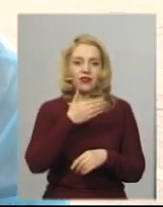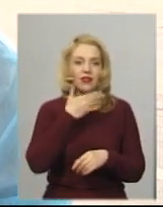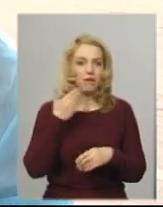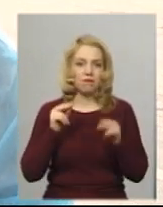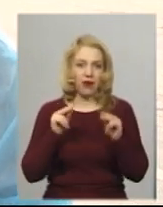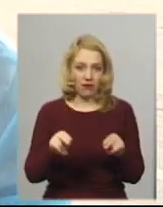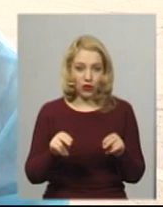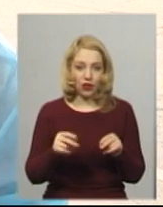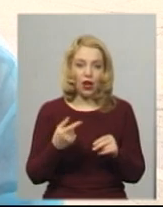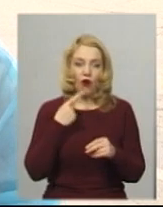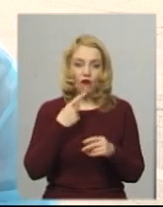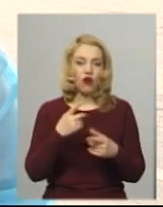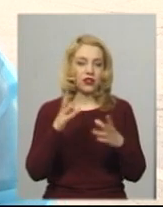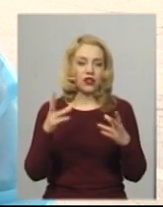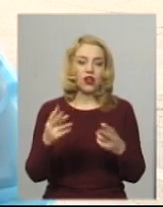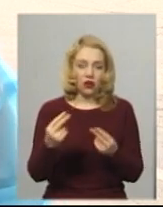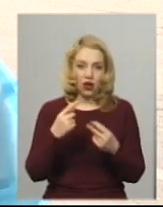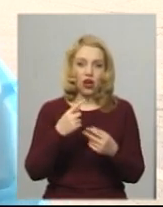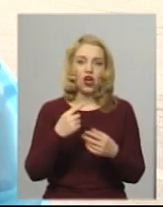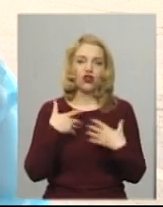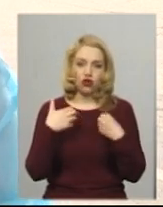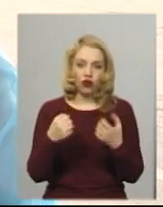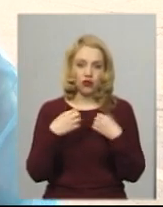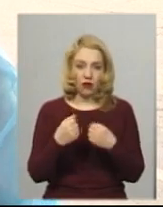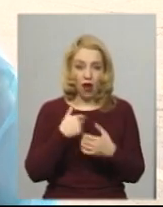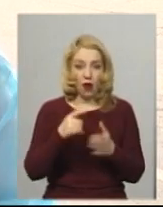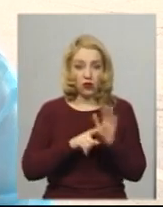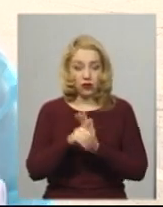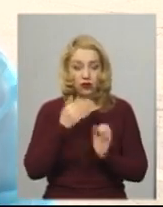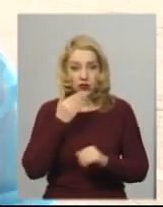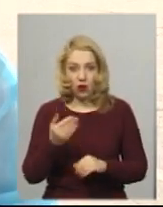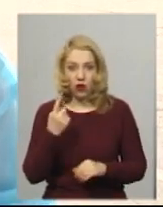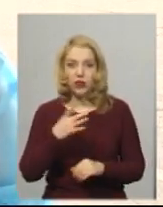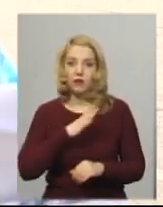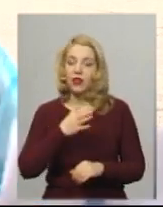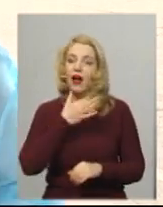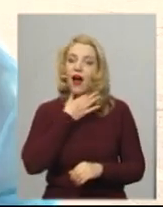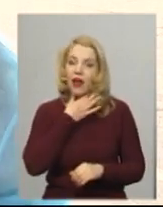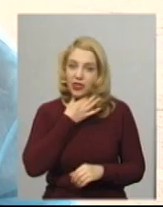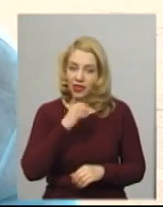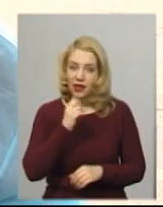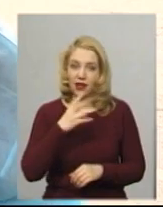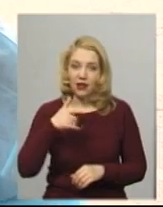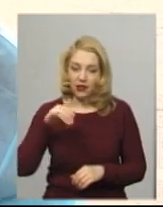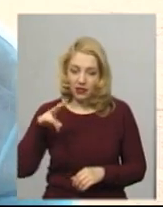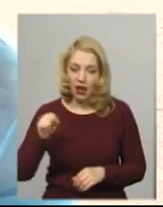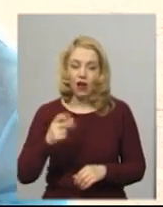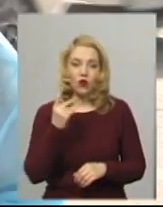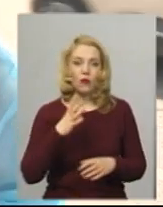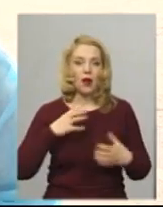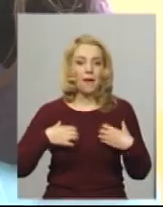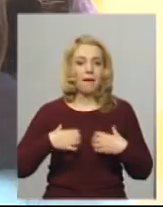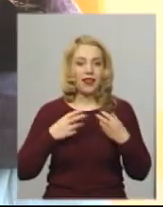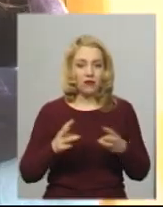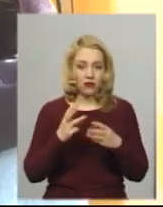доводять нам, що вони здорові, все добре, коли починаєш розпитувати. Одна жінка сьогодні була анзангіною, одна була з пневмонією, але вона скерована в лікарні, вона наразі